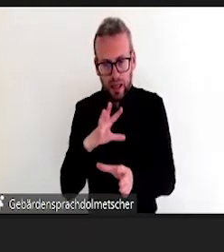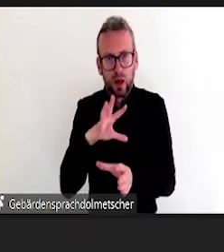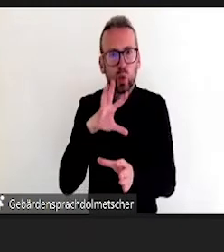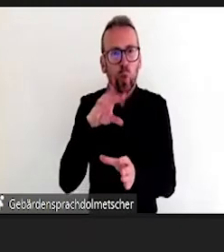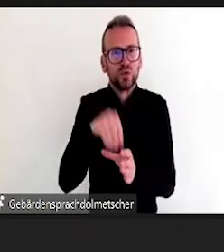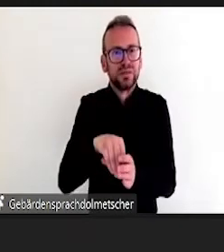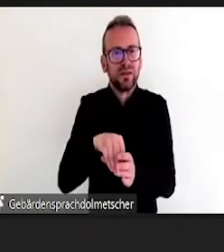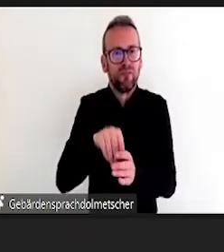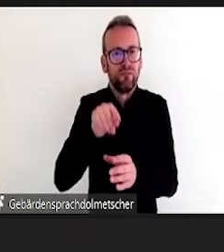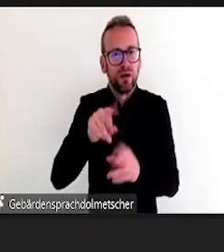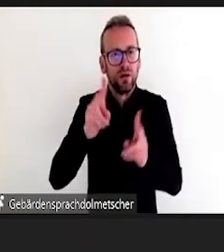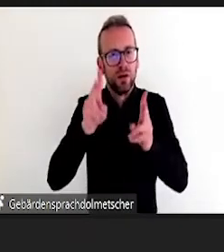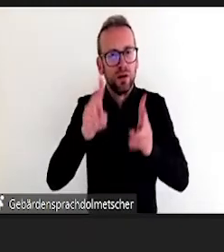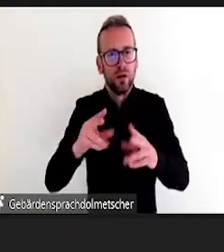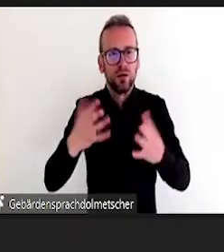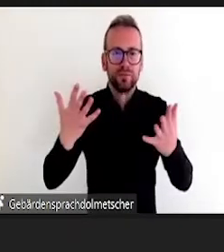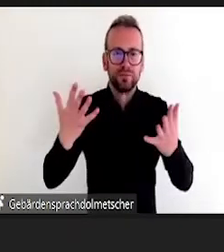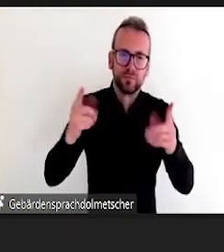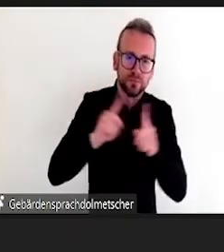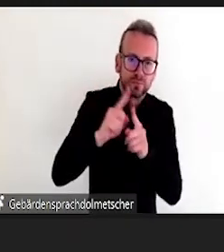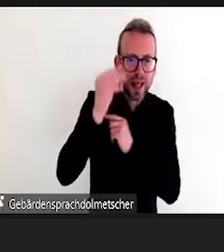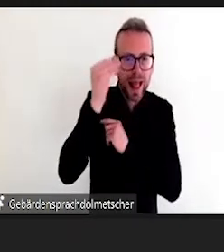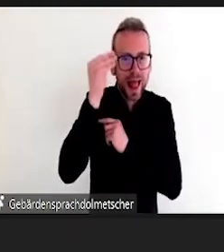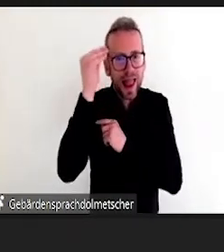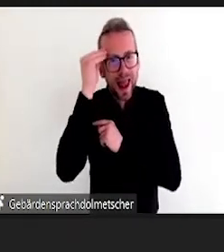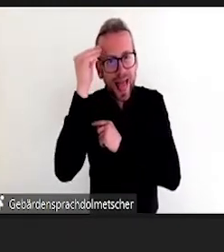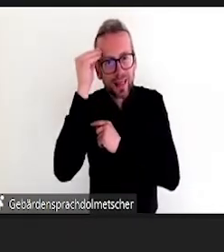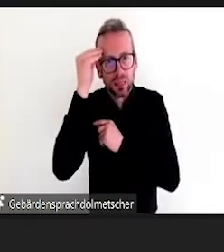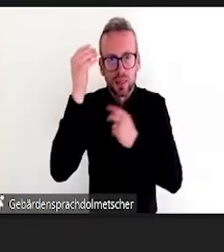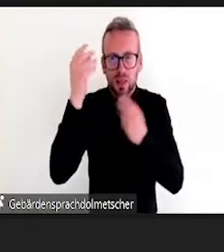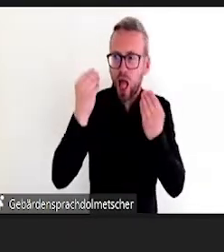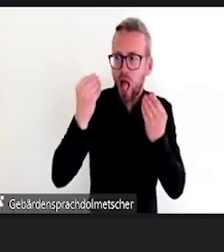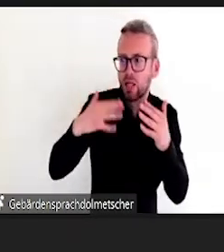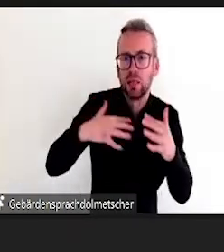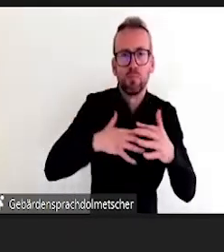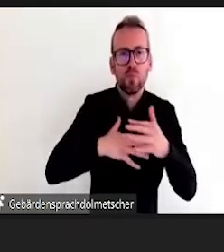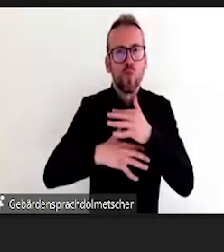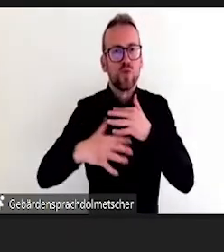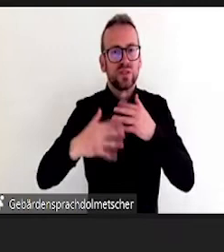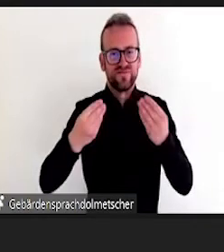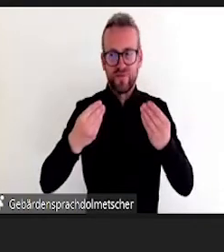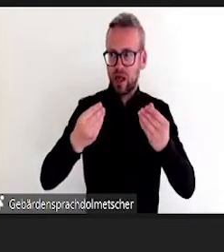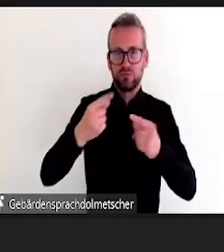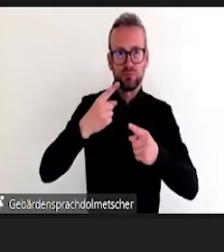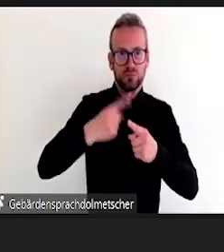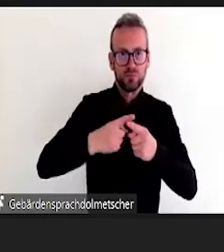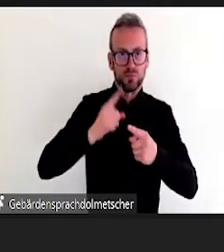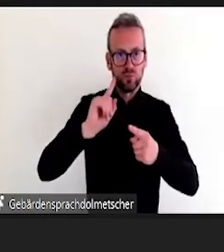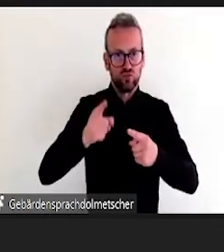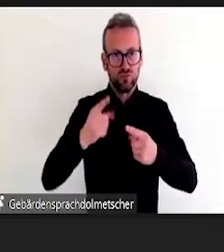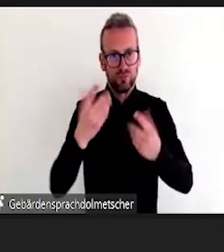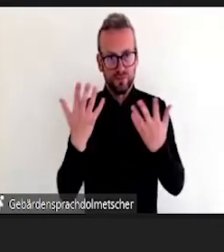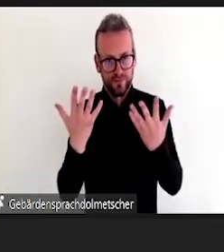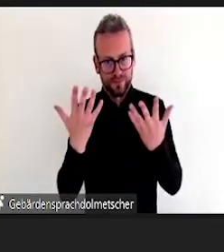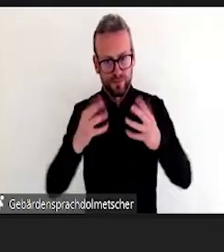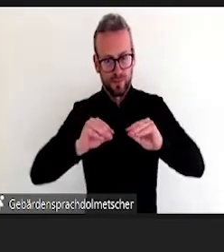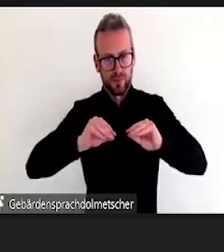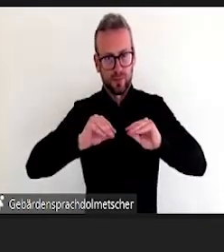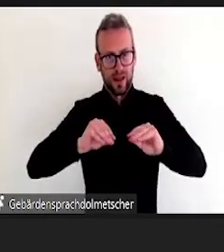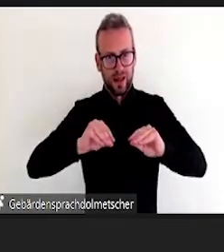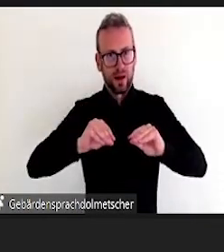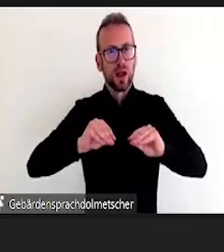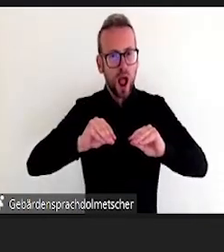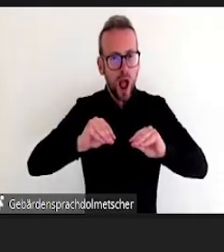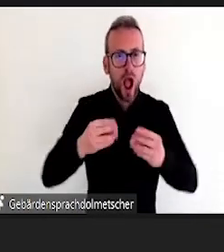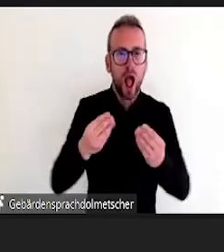Einstieg ist. Sie können mich zwischendurch gerne bremsen und auch Rückfragen stellen. Ich versuche, das ein bisschen im